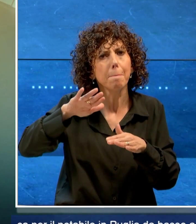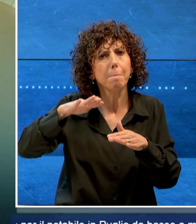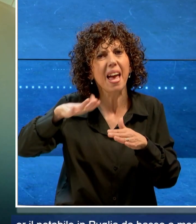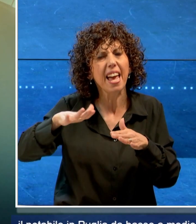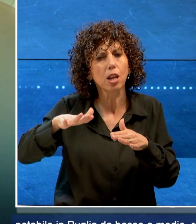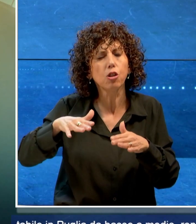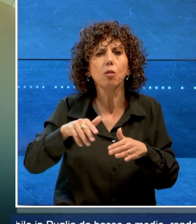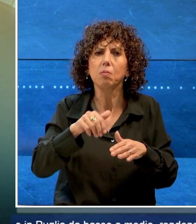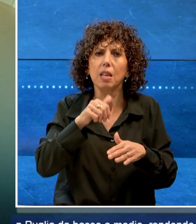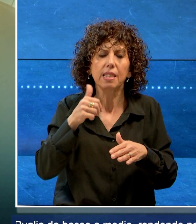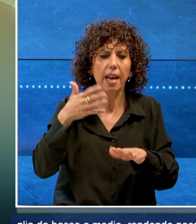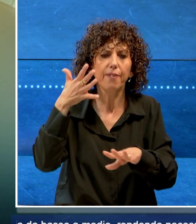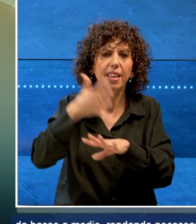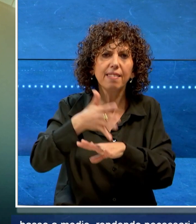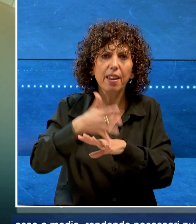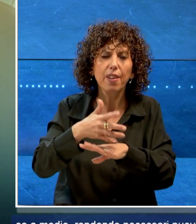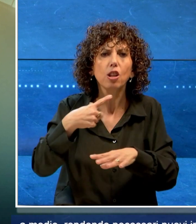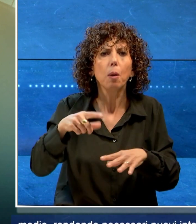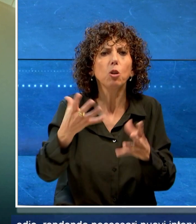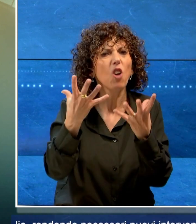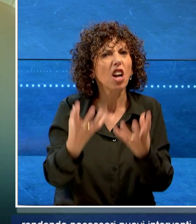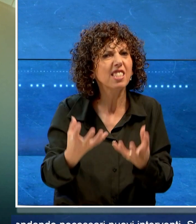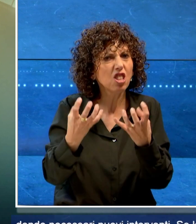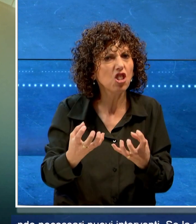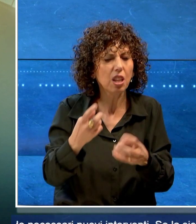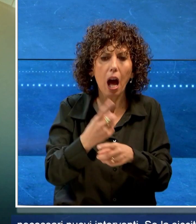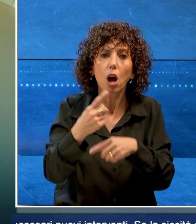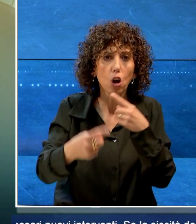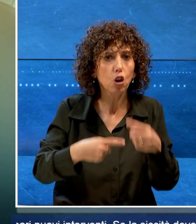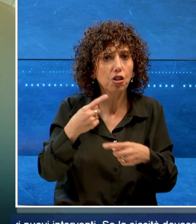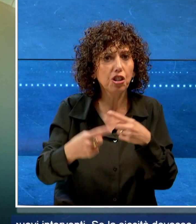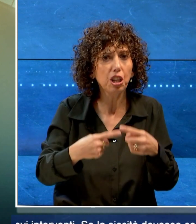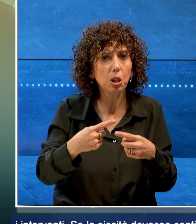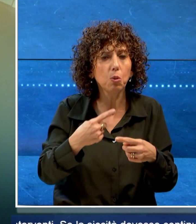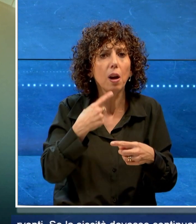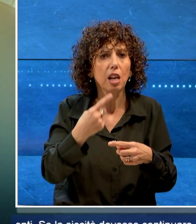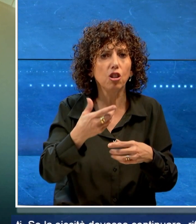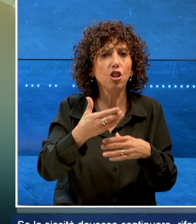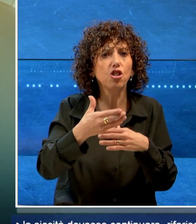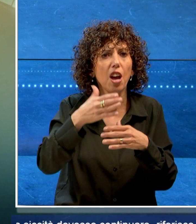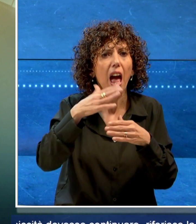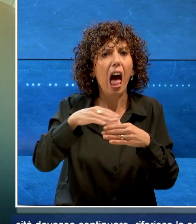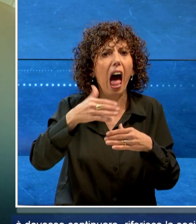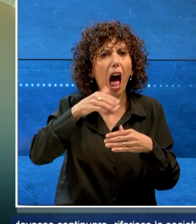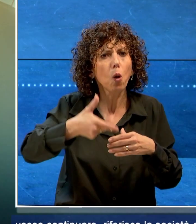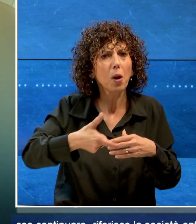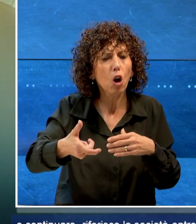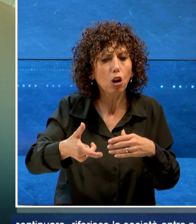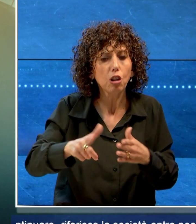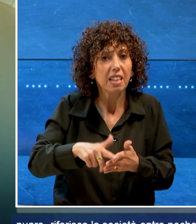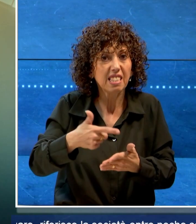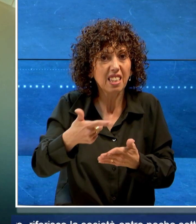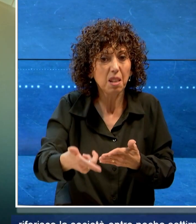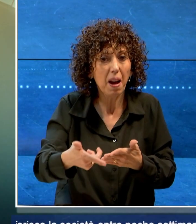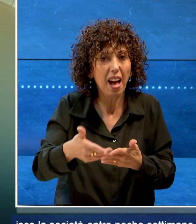necessari nuovi interventi. Se la siccità dovesse continuare, riferisce ancora Acquedotto, entro poche settimane la